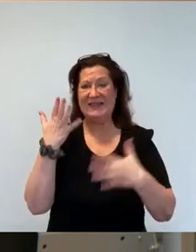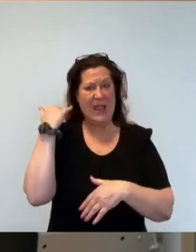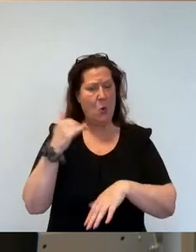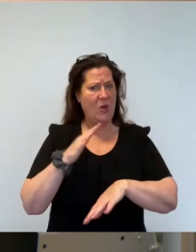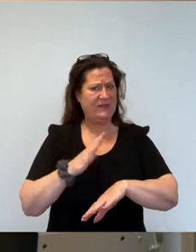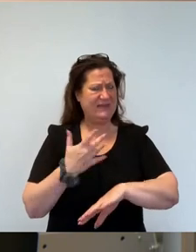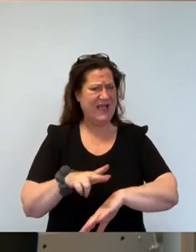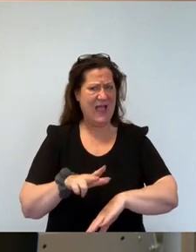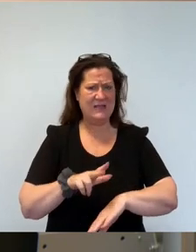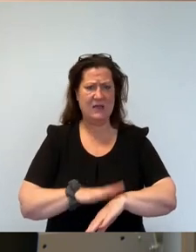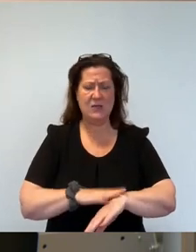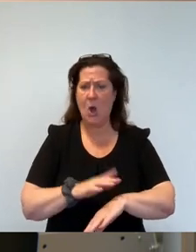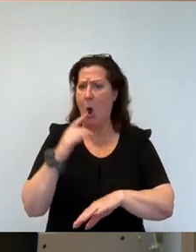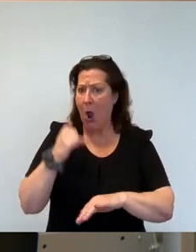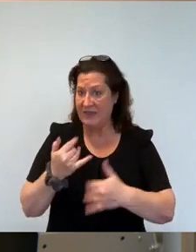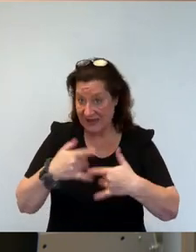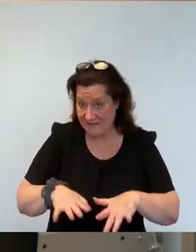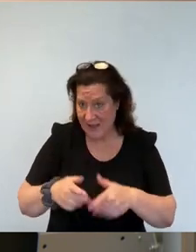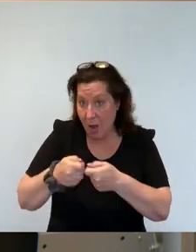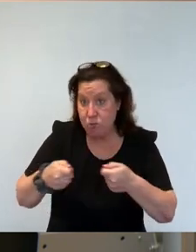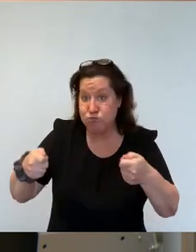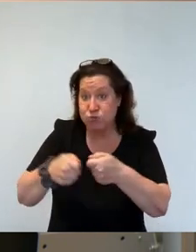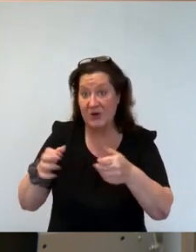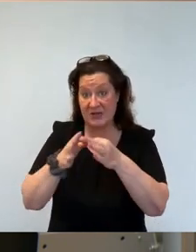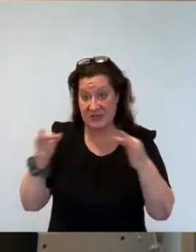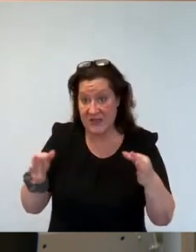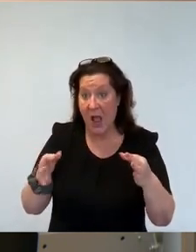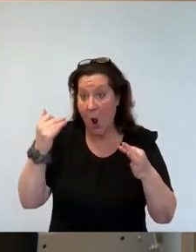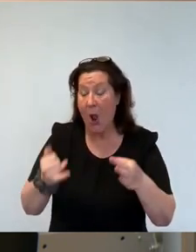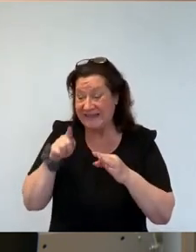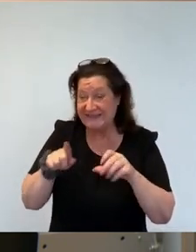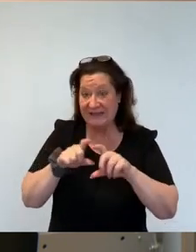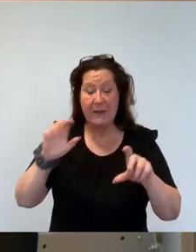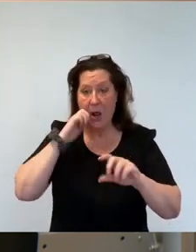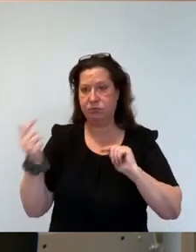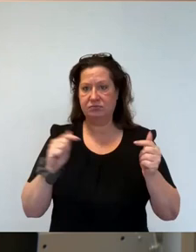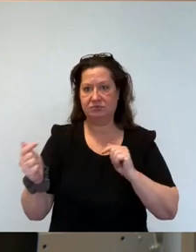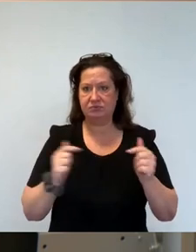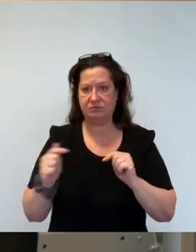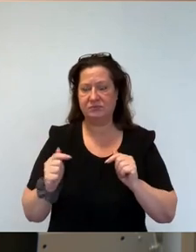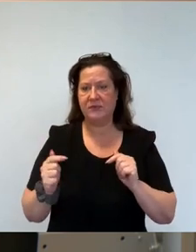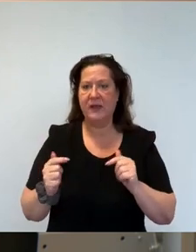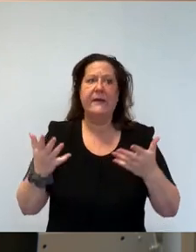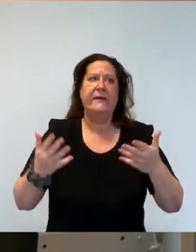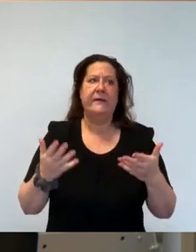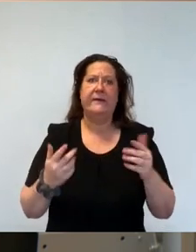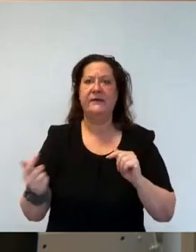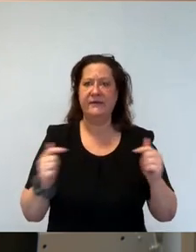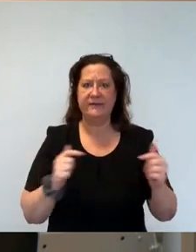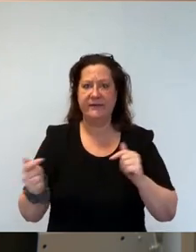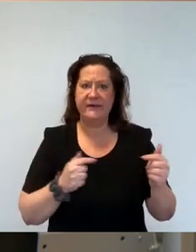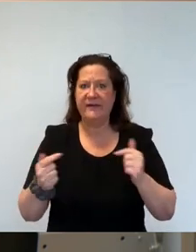genau der Bundestag über dieses Thema noch einmal debattiert. Wobei debattiert, ich habe mir das teilweise